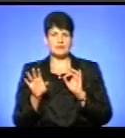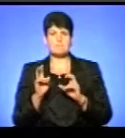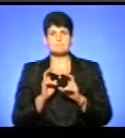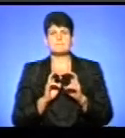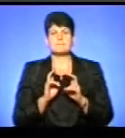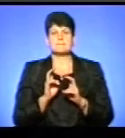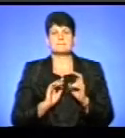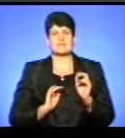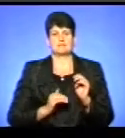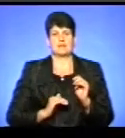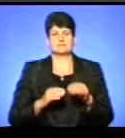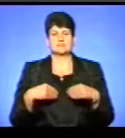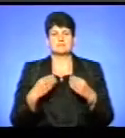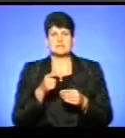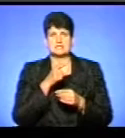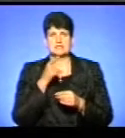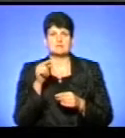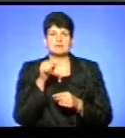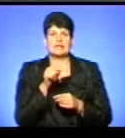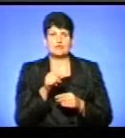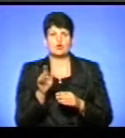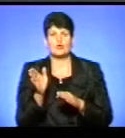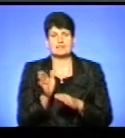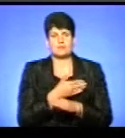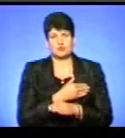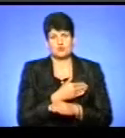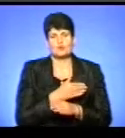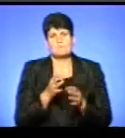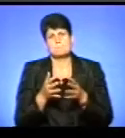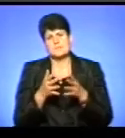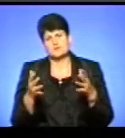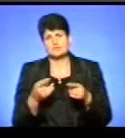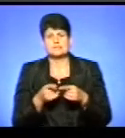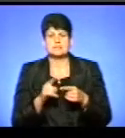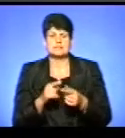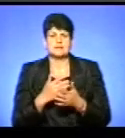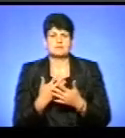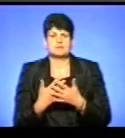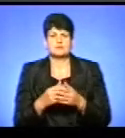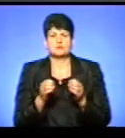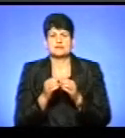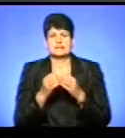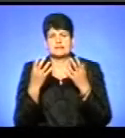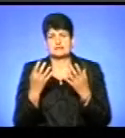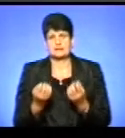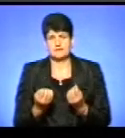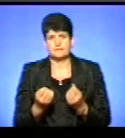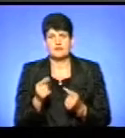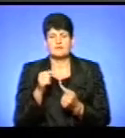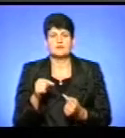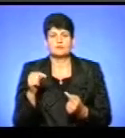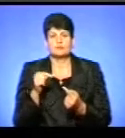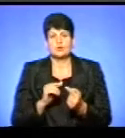зазвичай дається термін для добровільного демонтажу. Тобто, в більшості це є близько 10 днів. Відповідно,